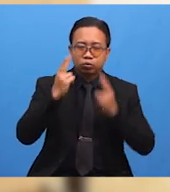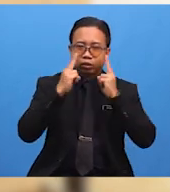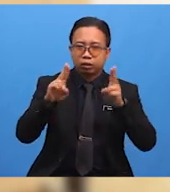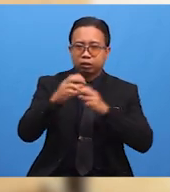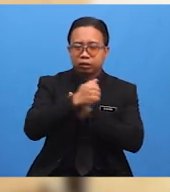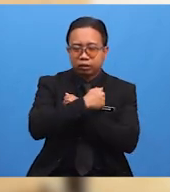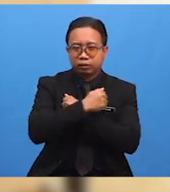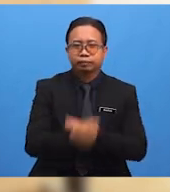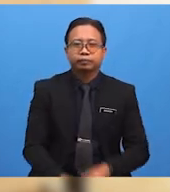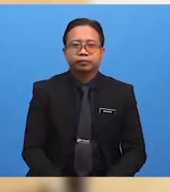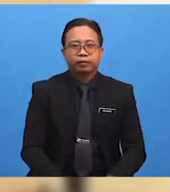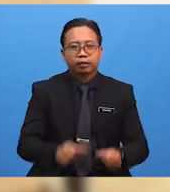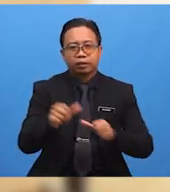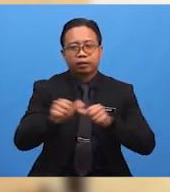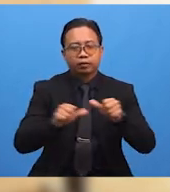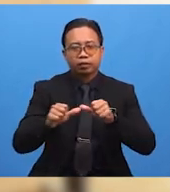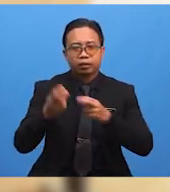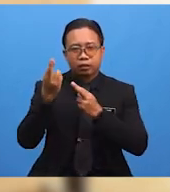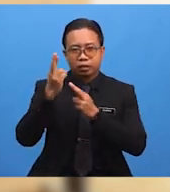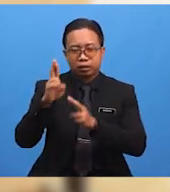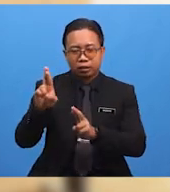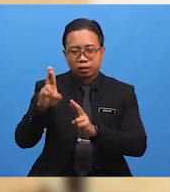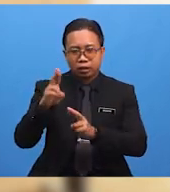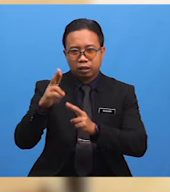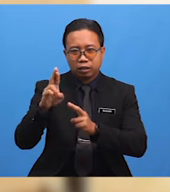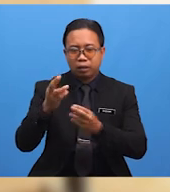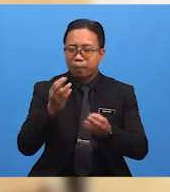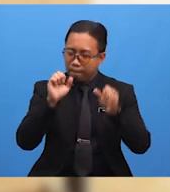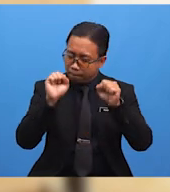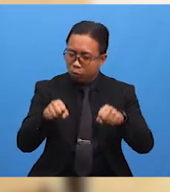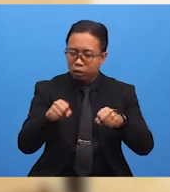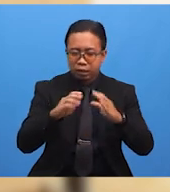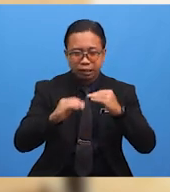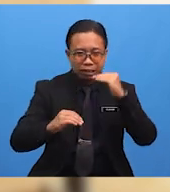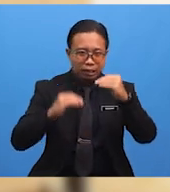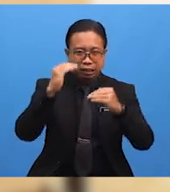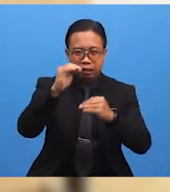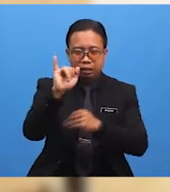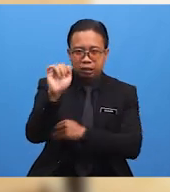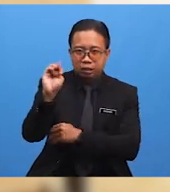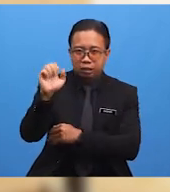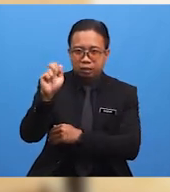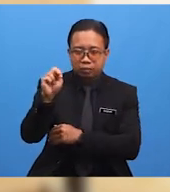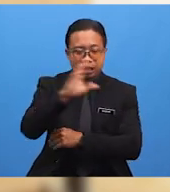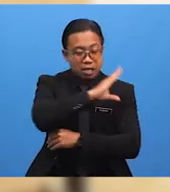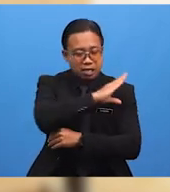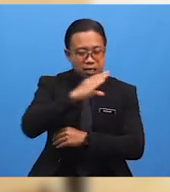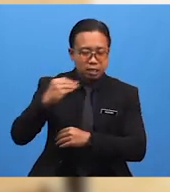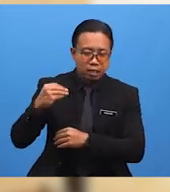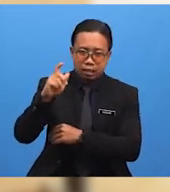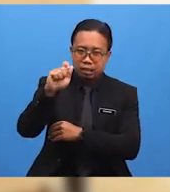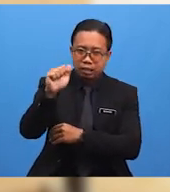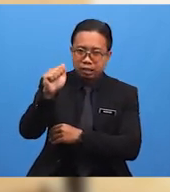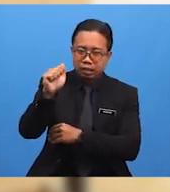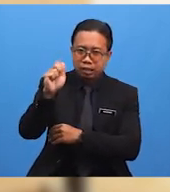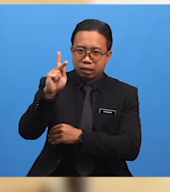Kasihi Aktiviti Rehlah Juga Mampu Meningkatkan Keimanan Dan Ketaquaan